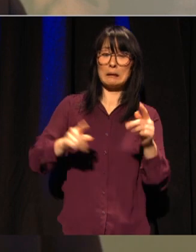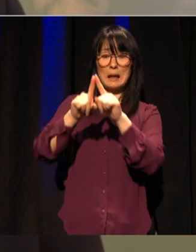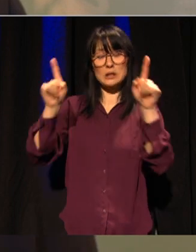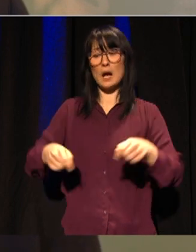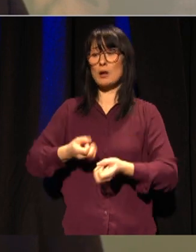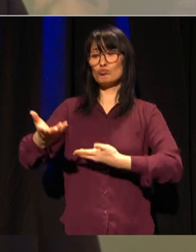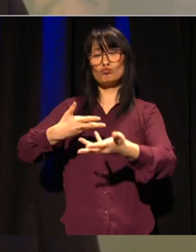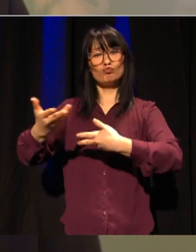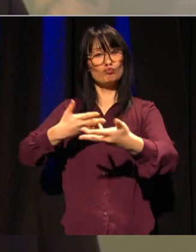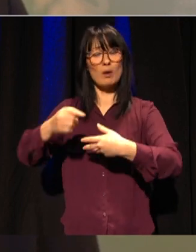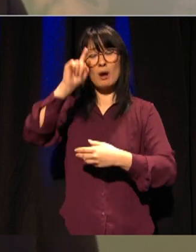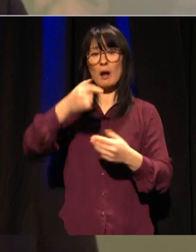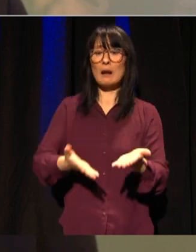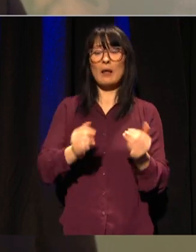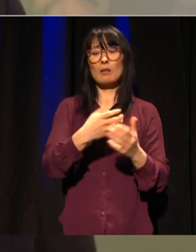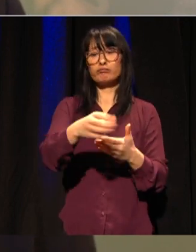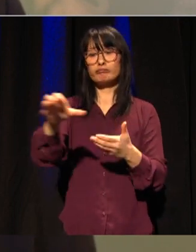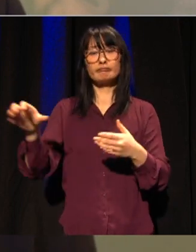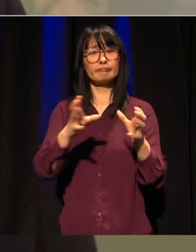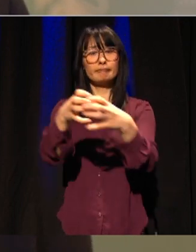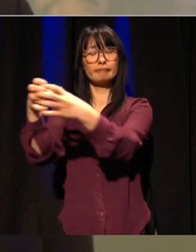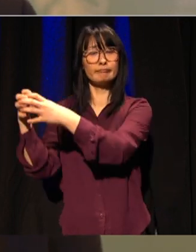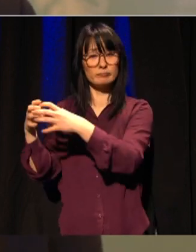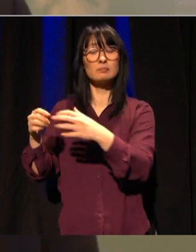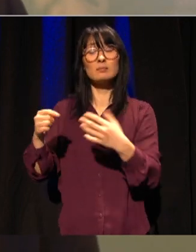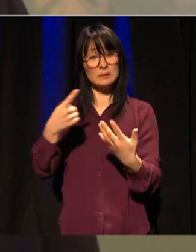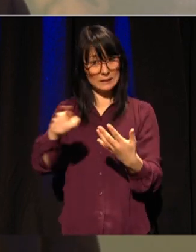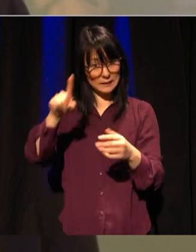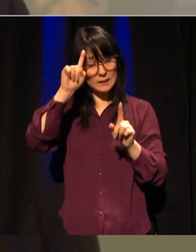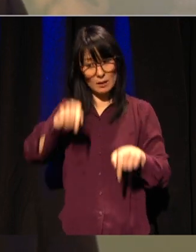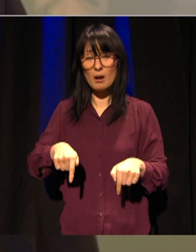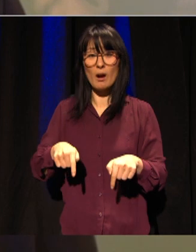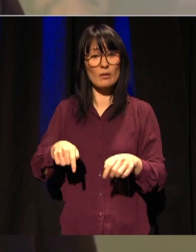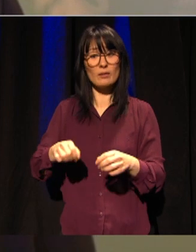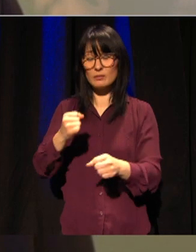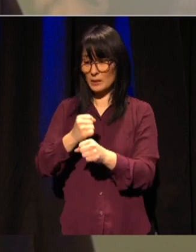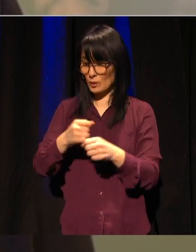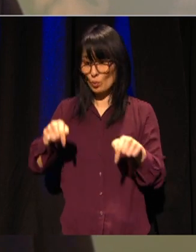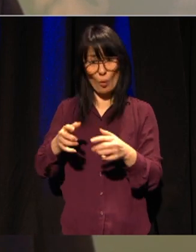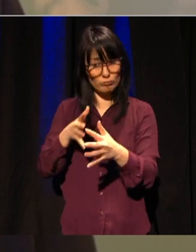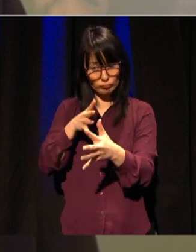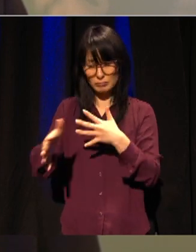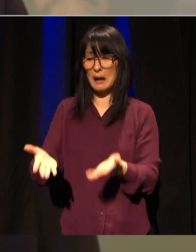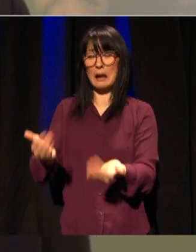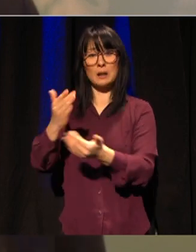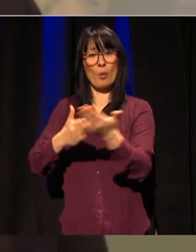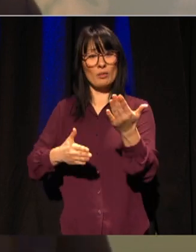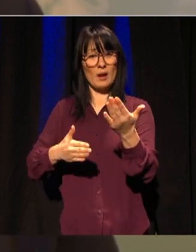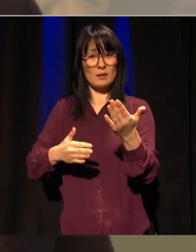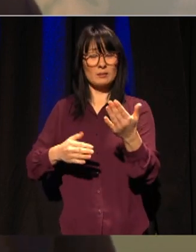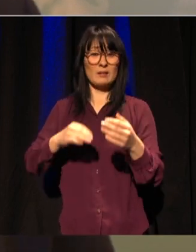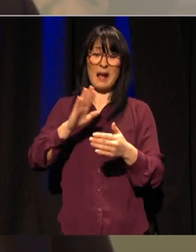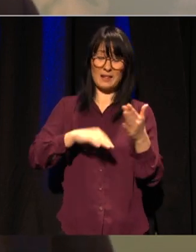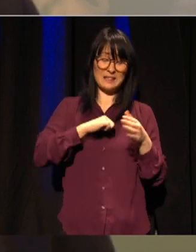grupper og får de til å fungere på måter som var langt mindre vanlige for bare et år siden På dette